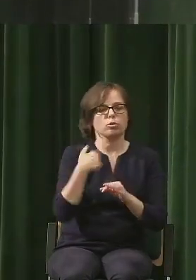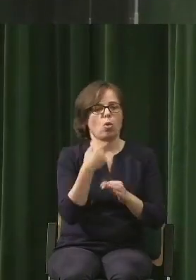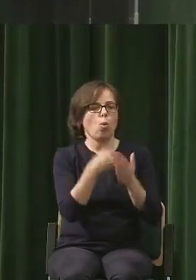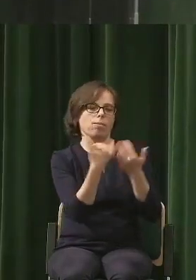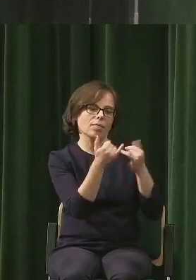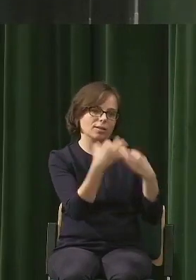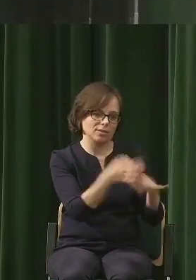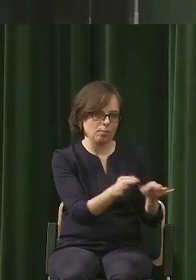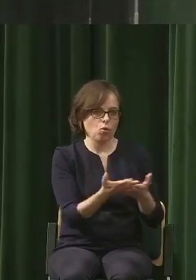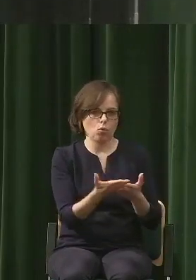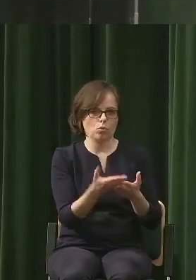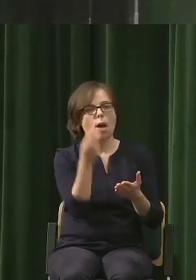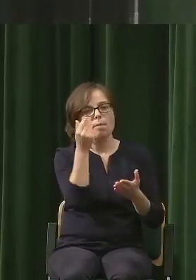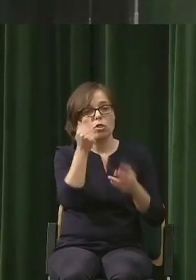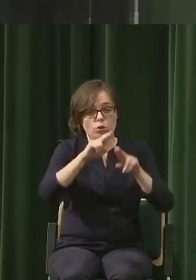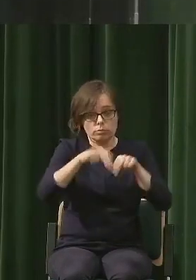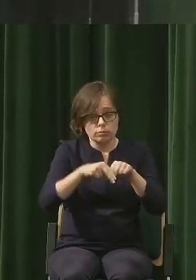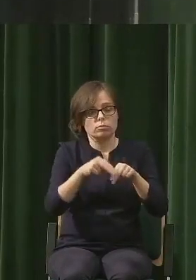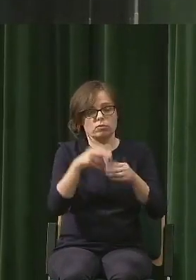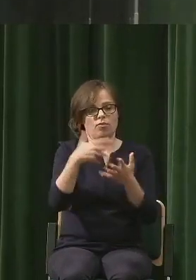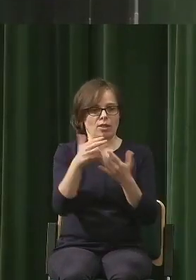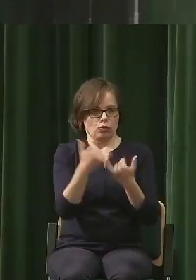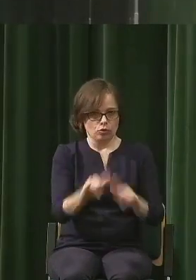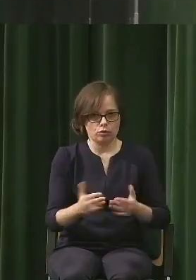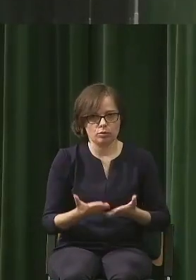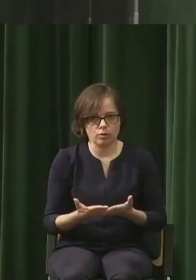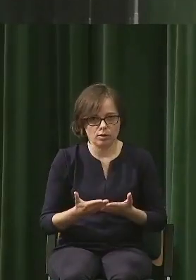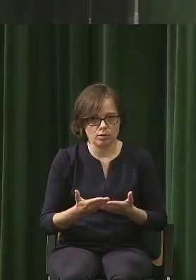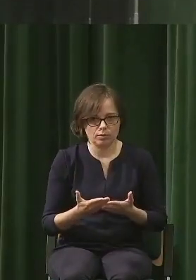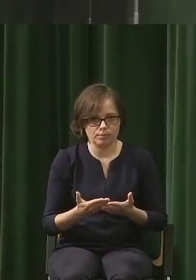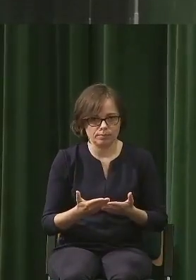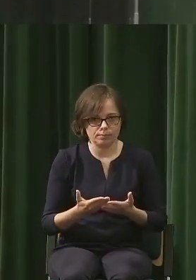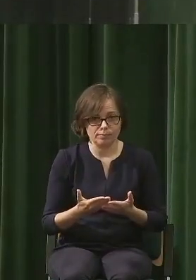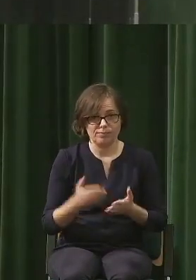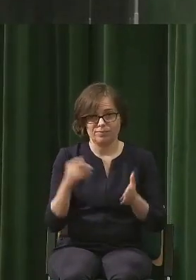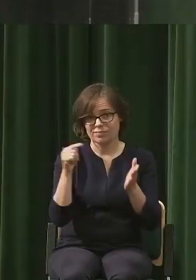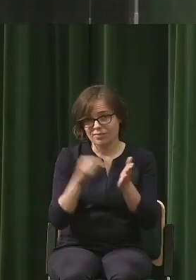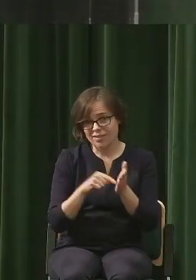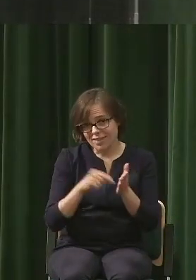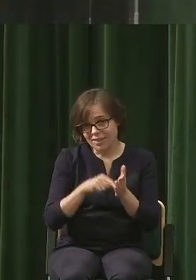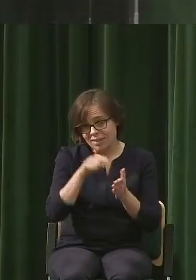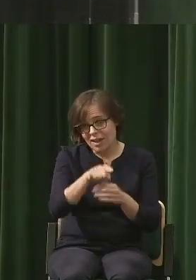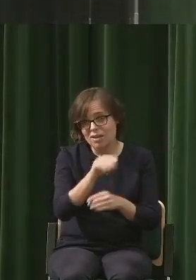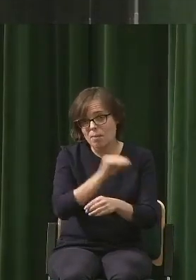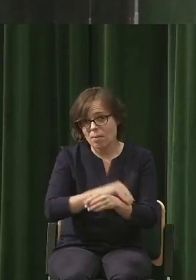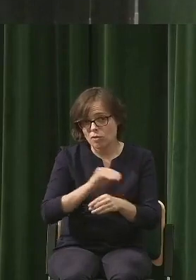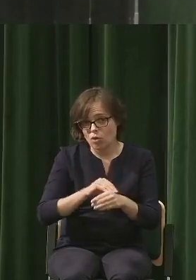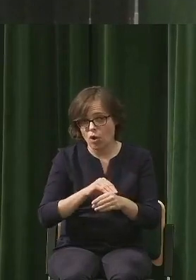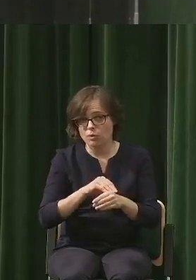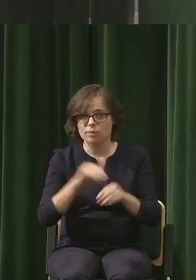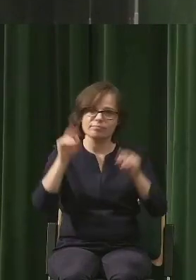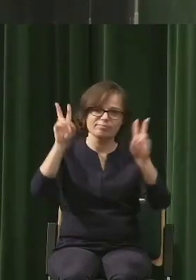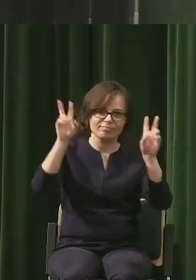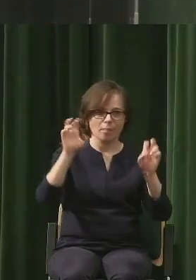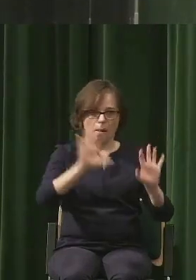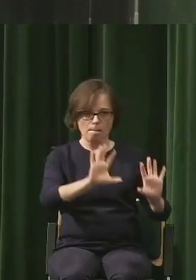innego, co akurat się nie wiąże z taką emisją. I to oczywiście tutaj te metody powiedziałem manipulowania,